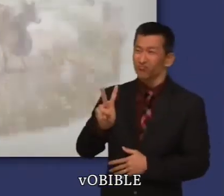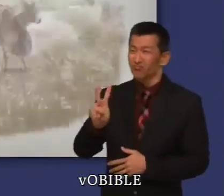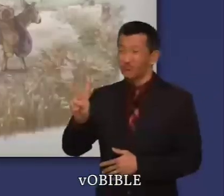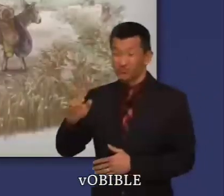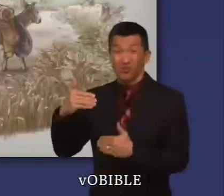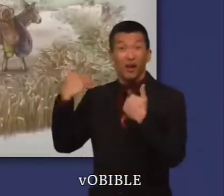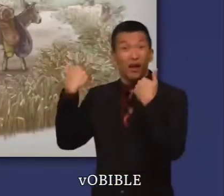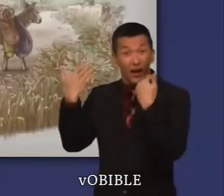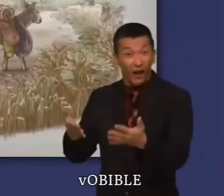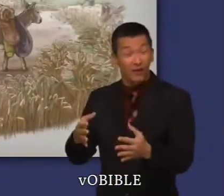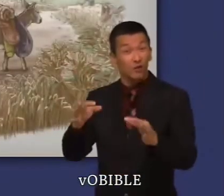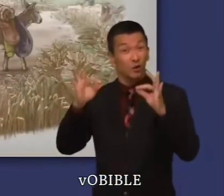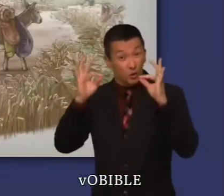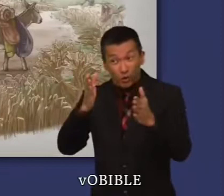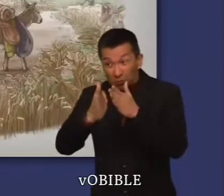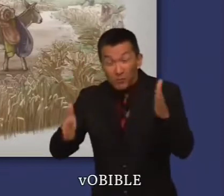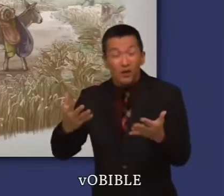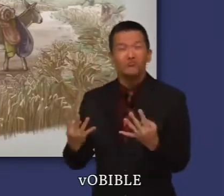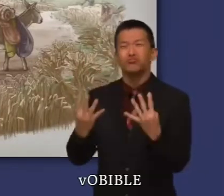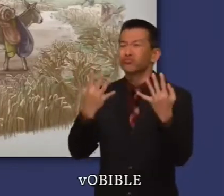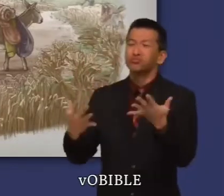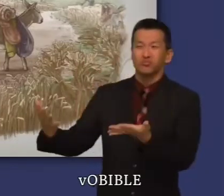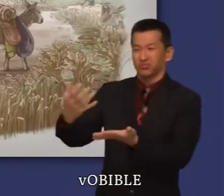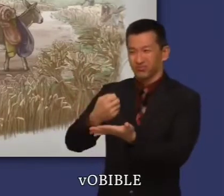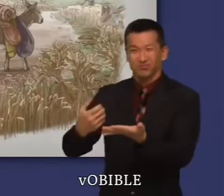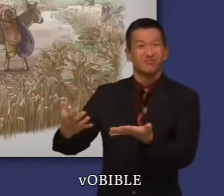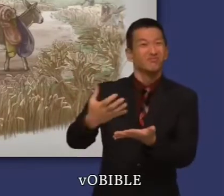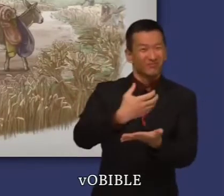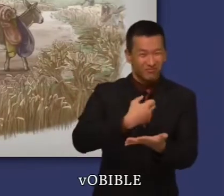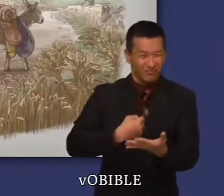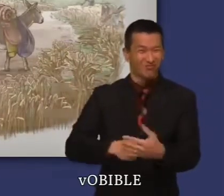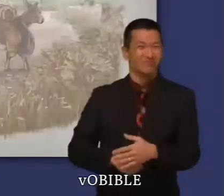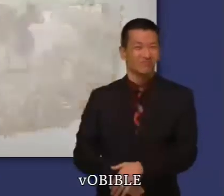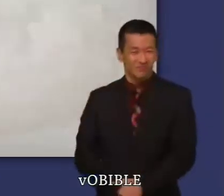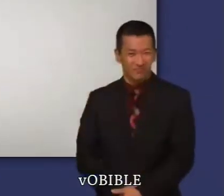Quand les deux veuves arrivent à Bethléem, la moisson des orges vient de commencer.